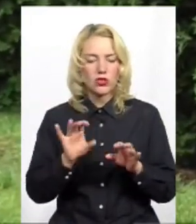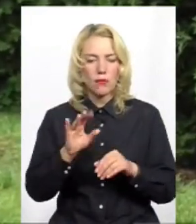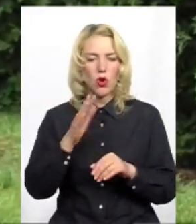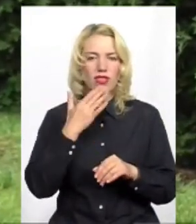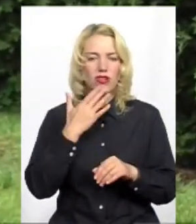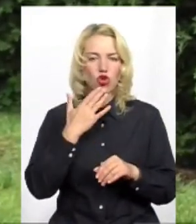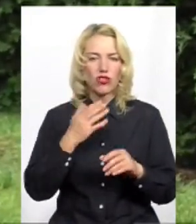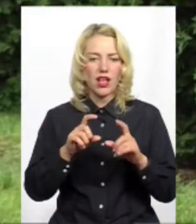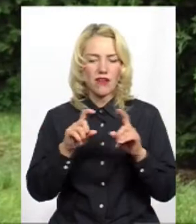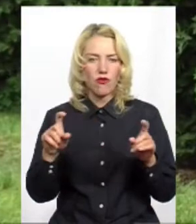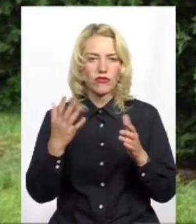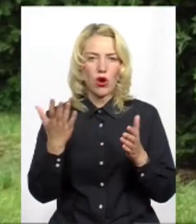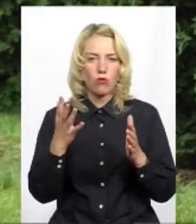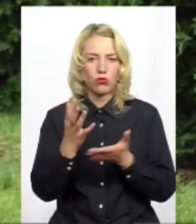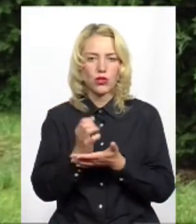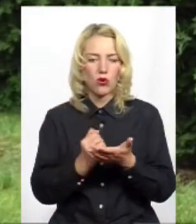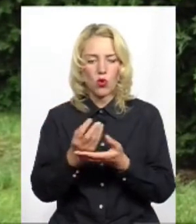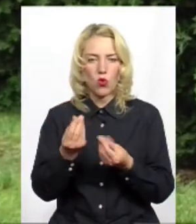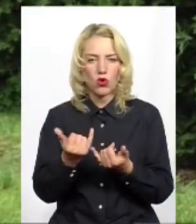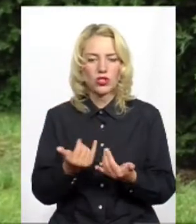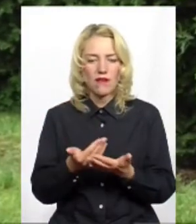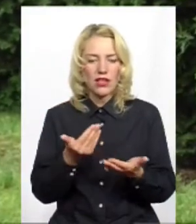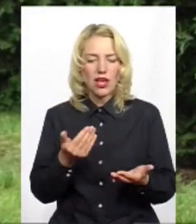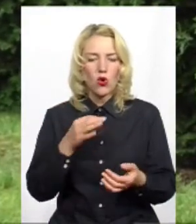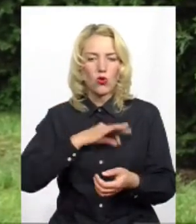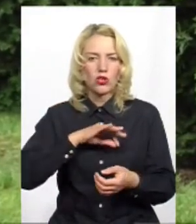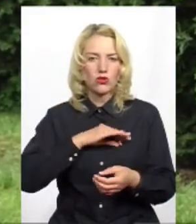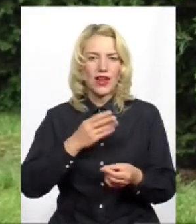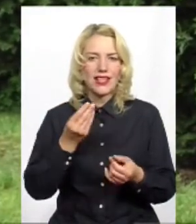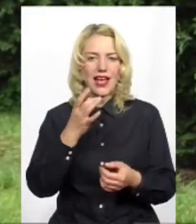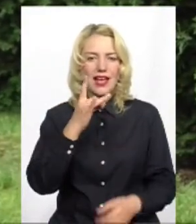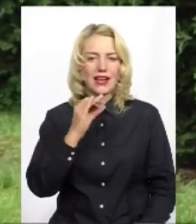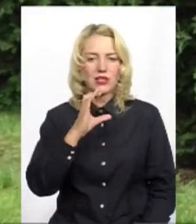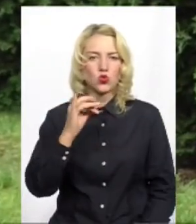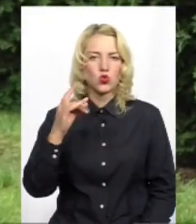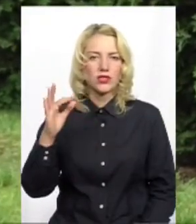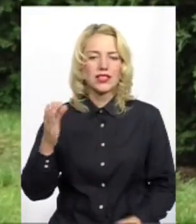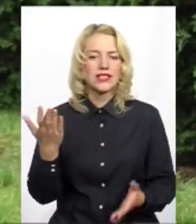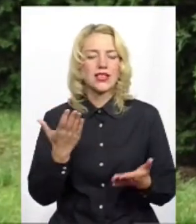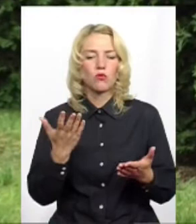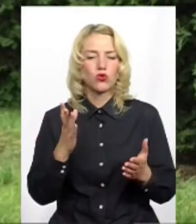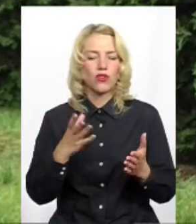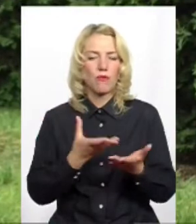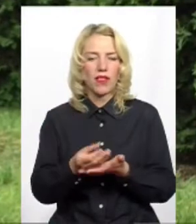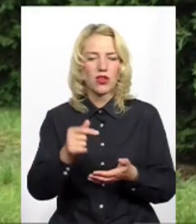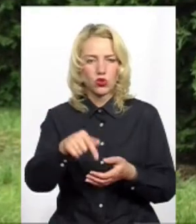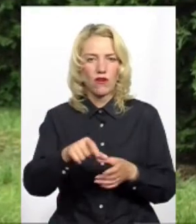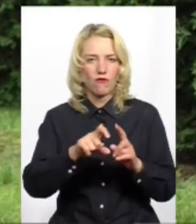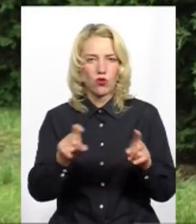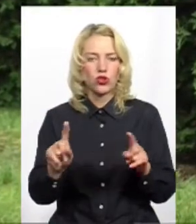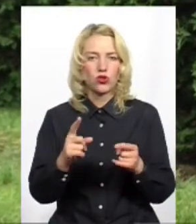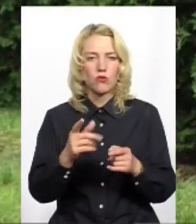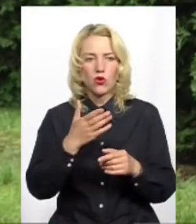будуть акумулюватись кошти від користування ресурсами. За які саме ресурси будуть до нього сплачувати? І скажіть, будь ласка, чому не